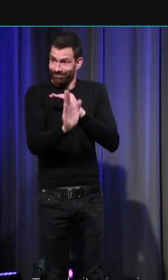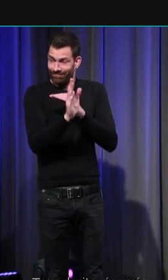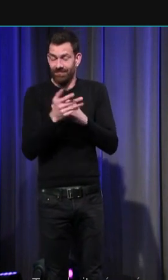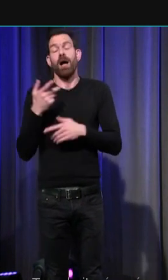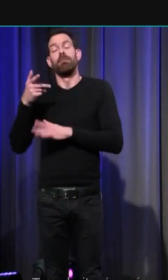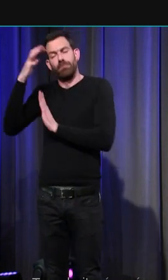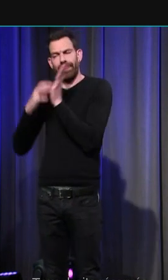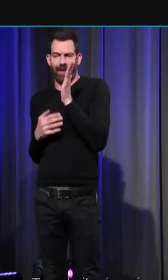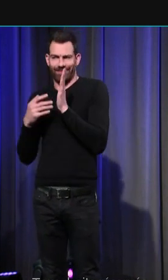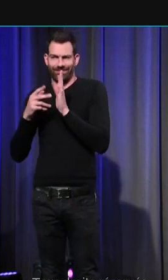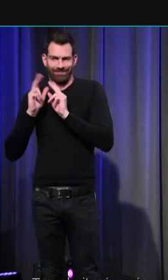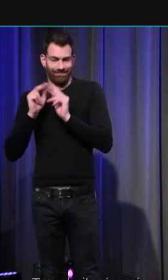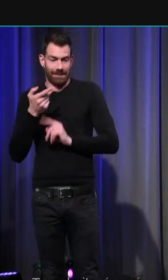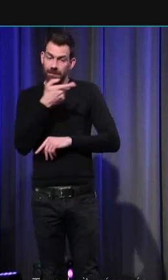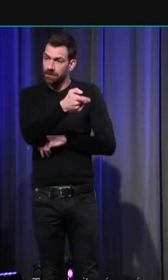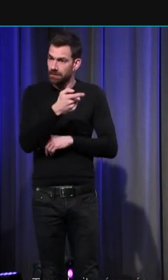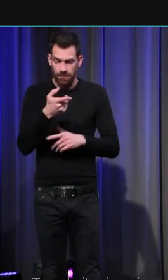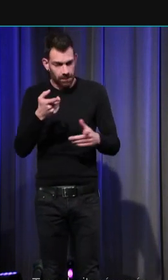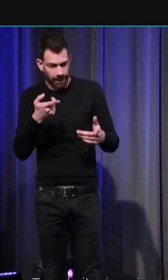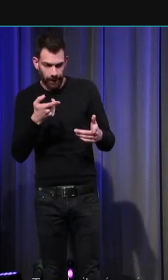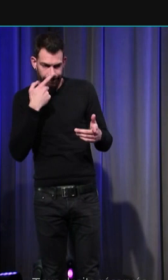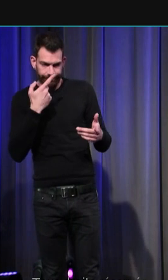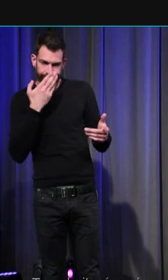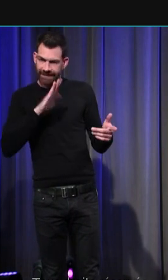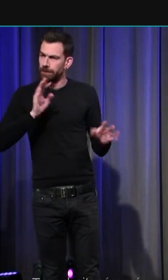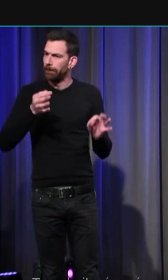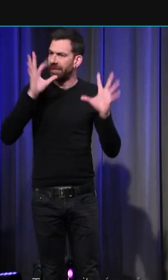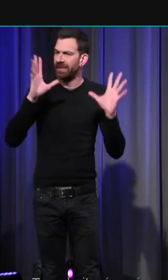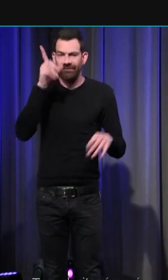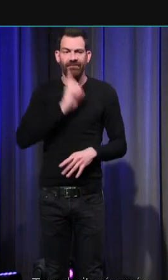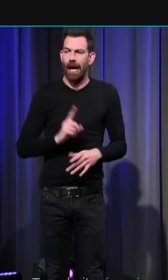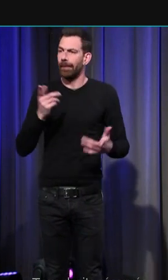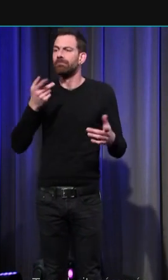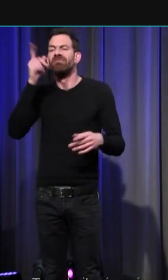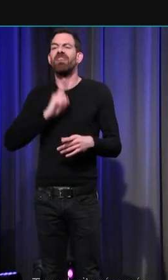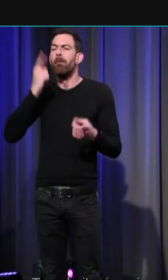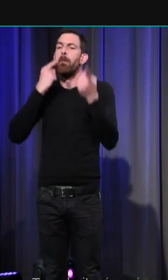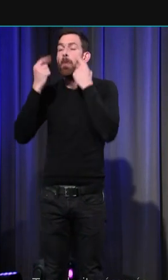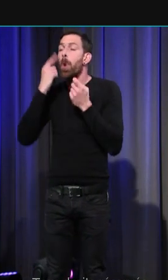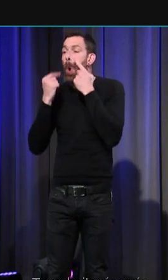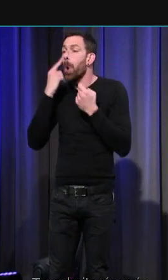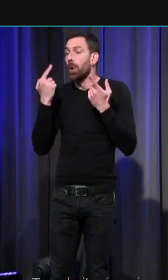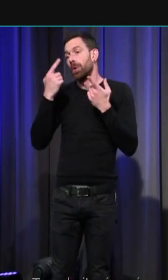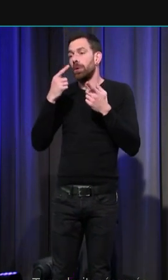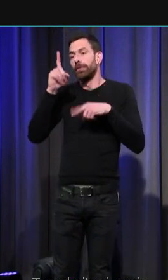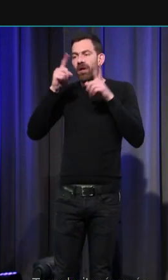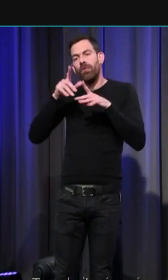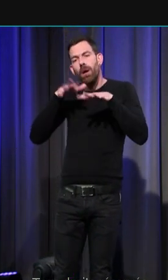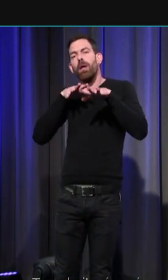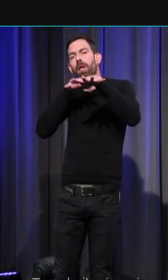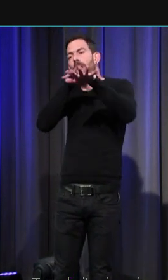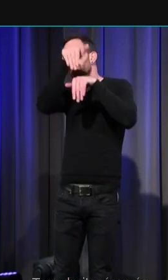les textes ils se sont comportés comme des femmes comme ces pleureuses publiques qui accompagnent parfois les cortèges funéraires